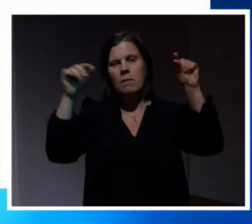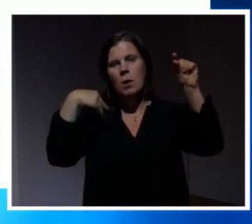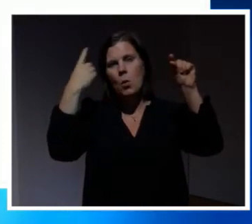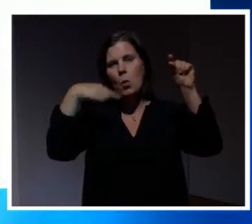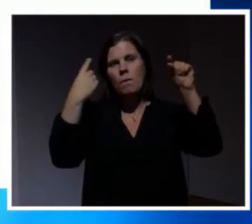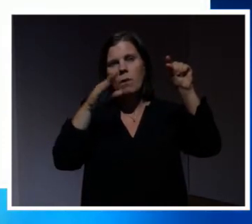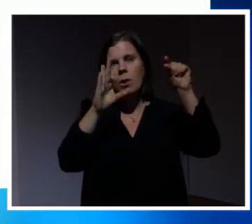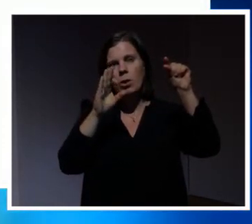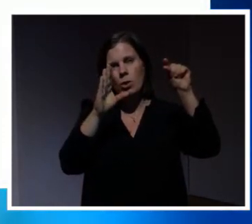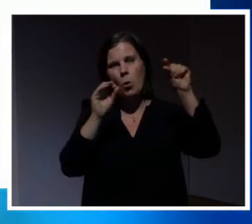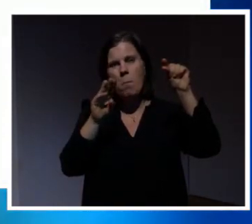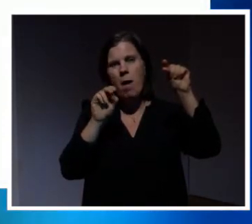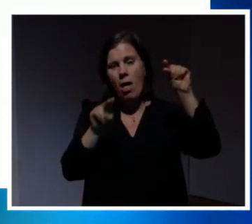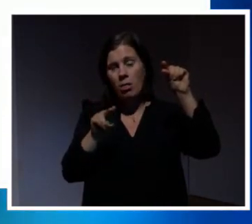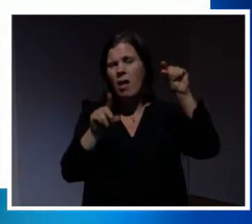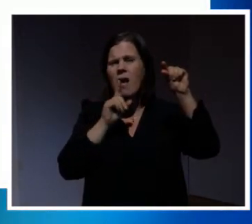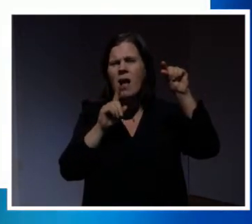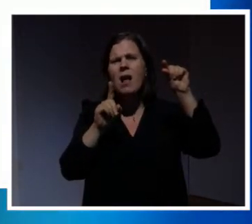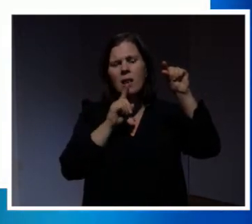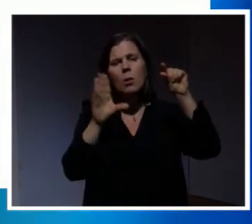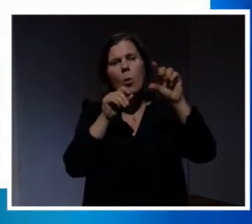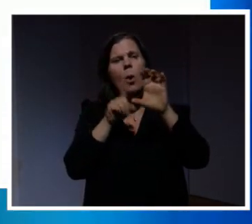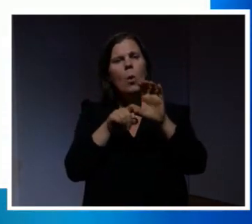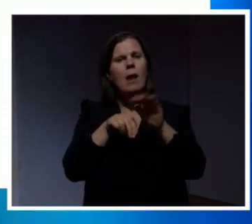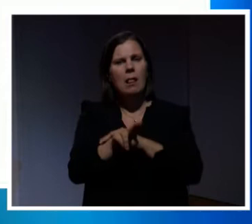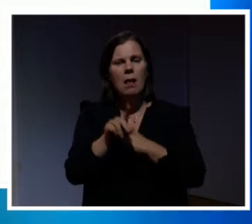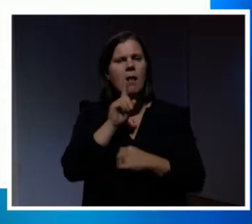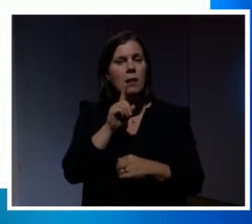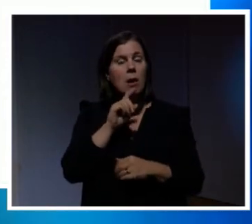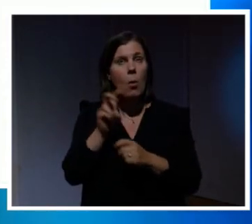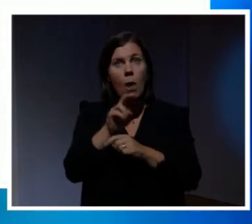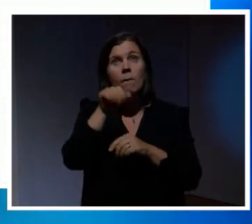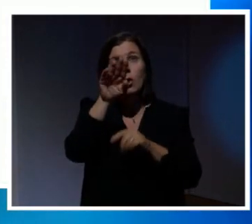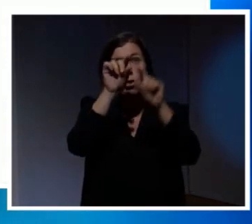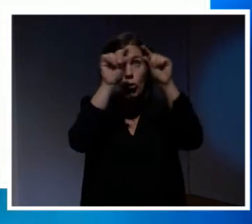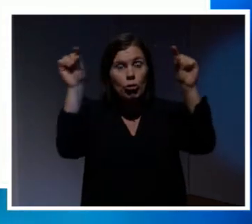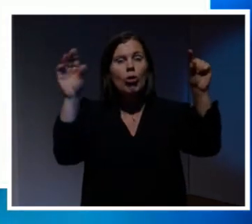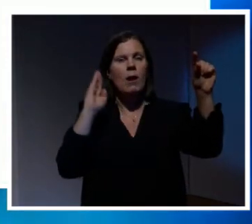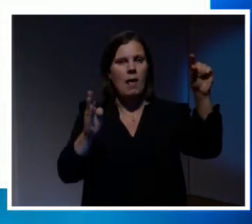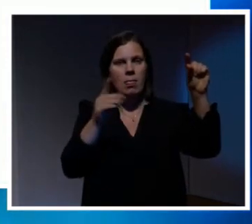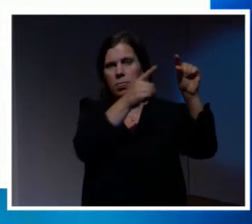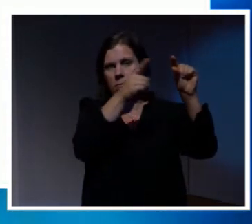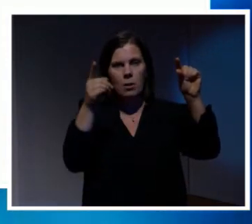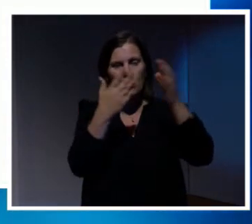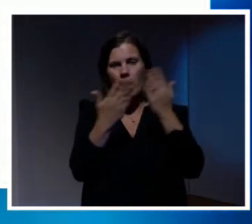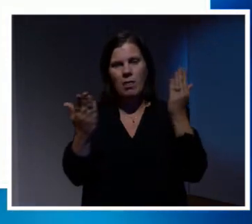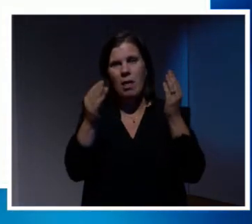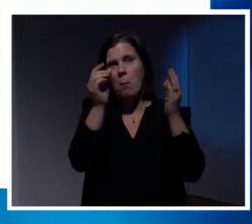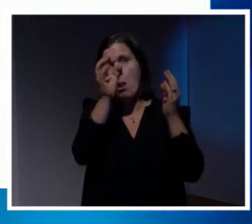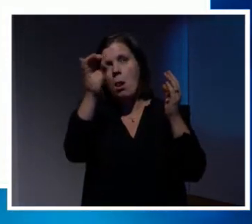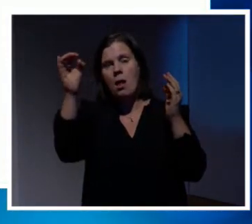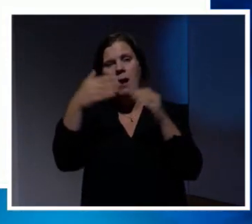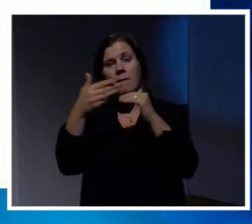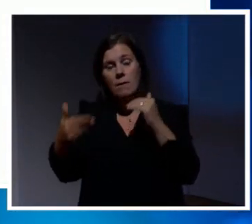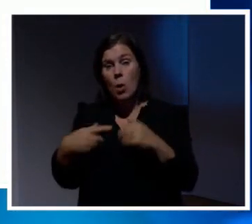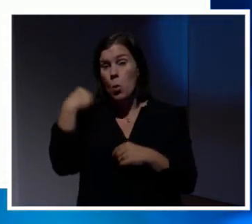huvuddomän vi är på. Så fort vi loggar in någonstans, då måste vi kolla att vi är på rätt domän och inte någon annanstans. Det